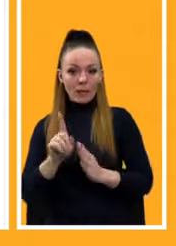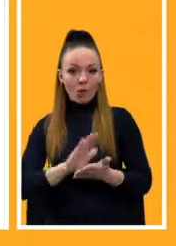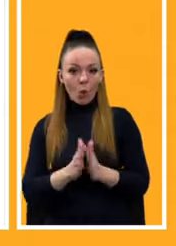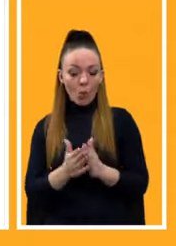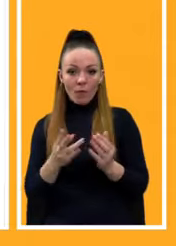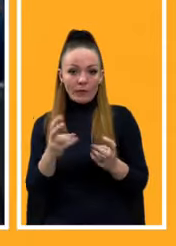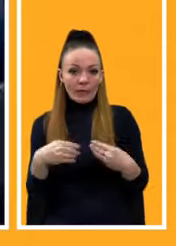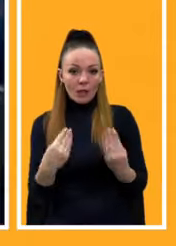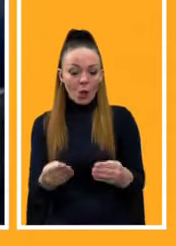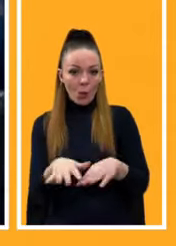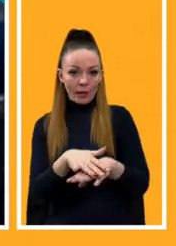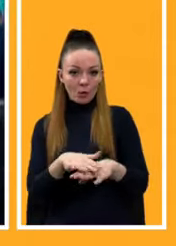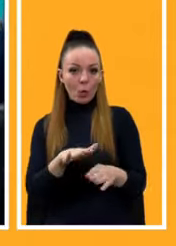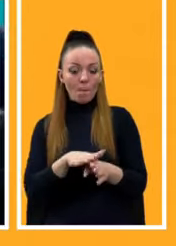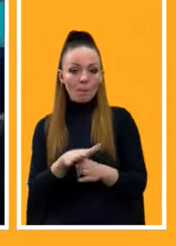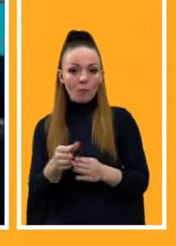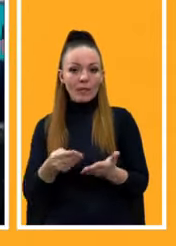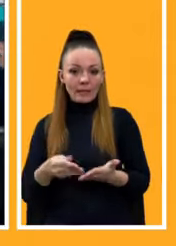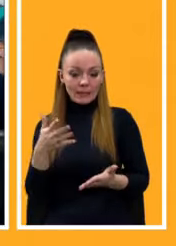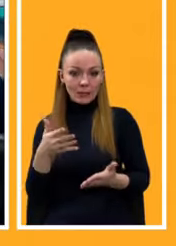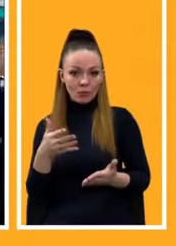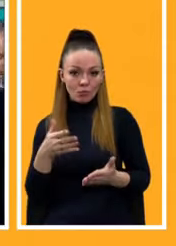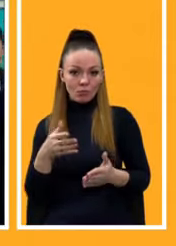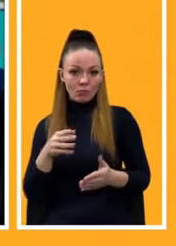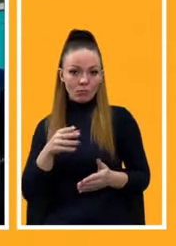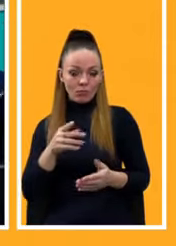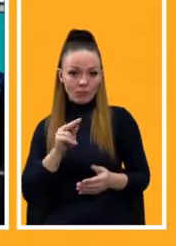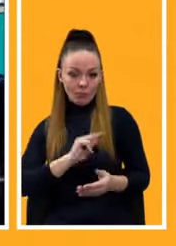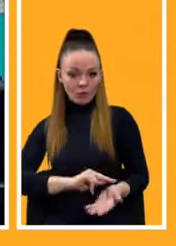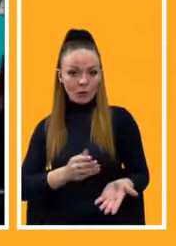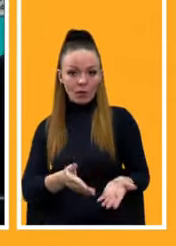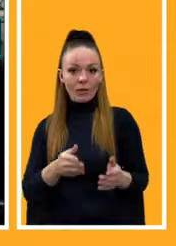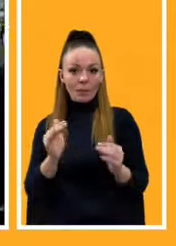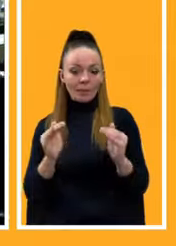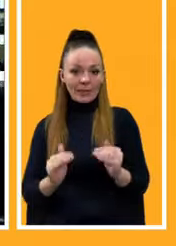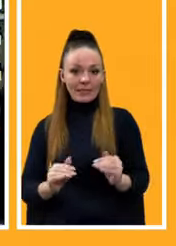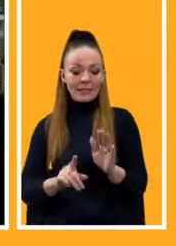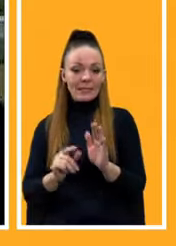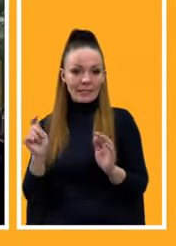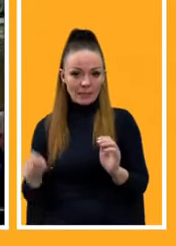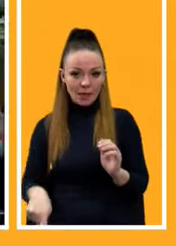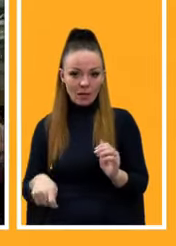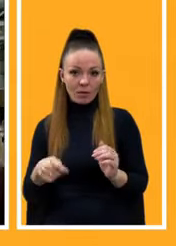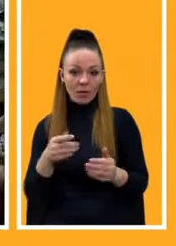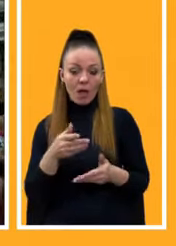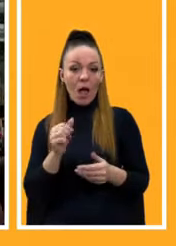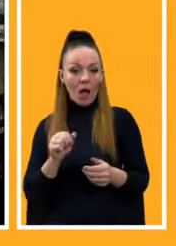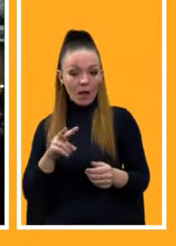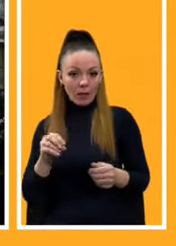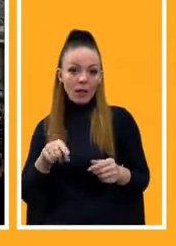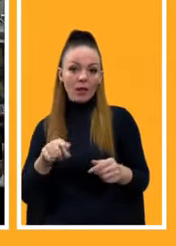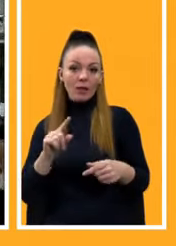повноцінно функціонувати. Тобто, є ефект низького старту, низької бази. Я впевнений, що результати ми побачимо досить швидко і